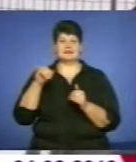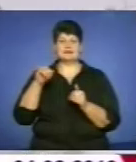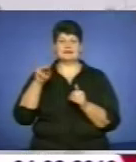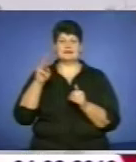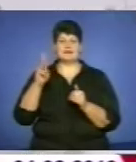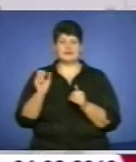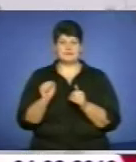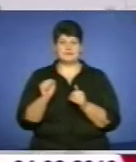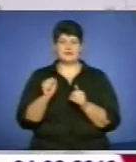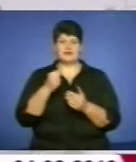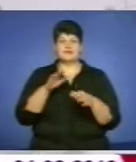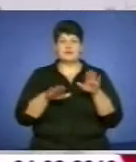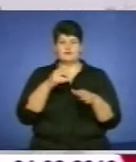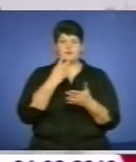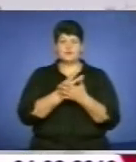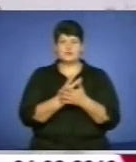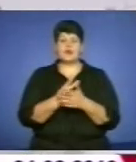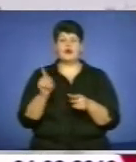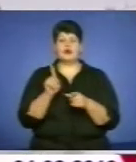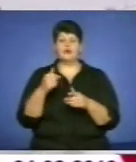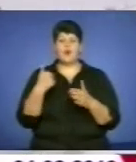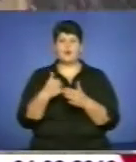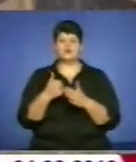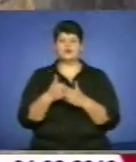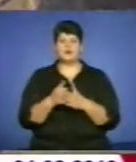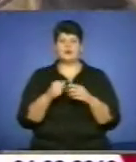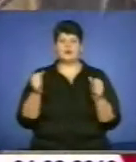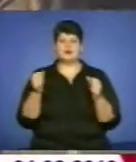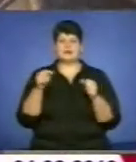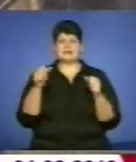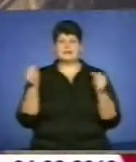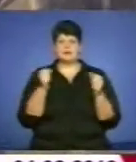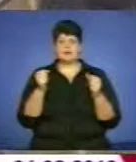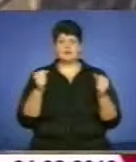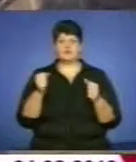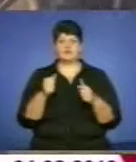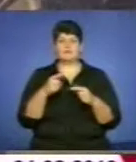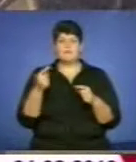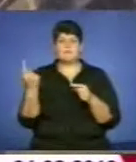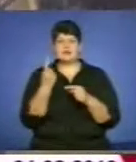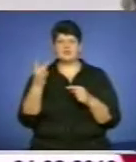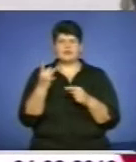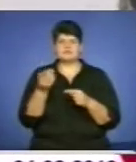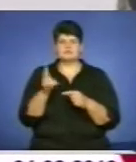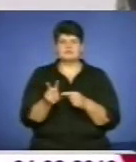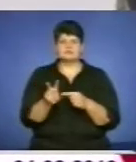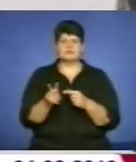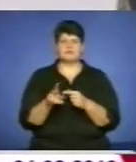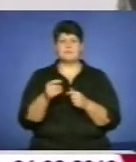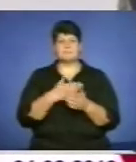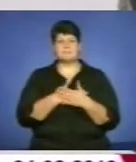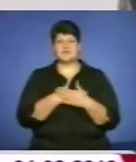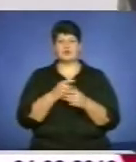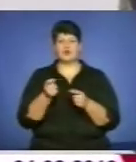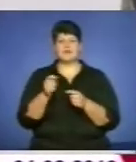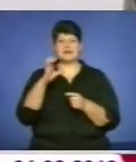покаже. А от Сергій Лозинський до чемпіонату із зимової риболовлі такого рівня долучився вперше. Рибалка більше полюбляє ловлю на